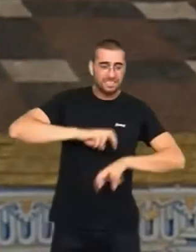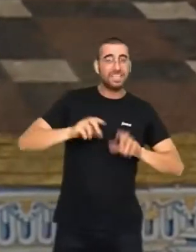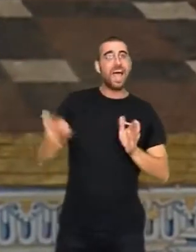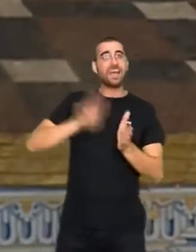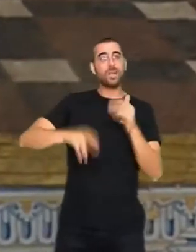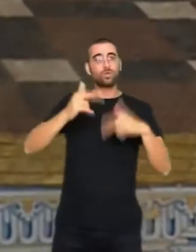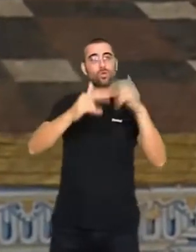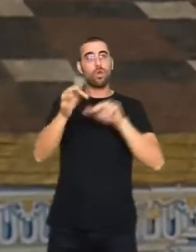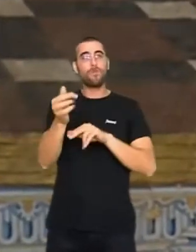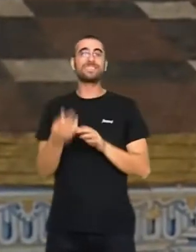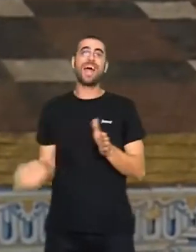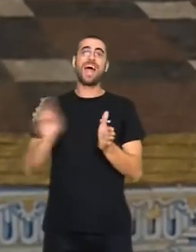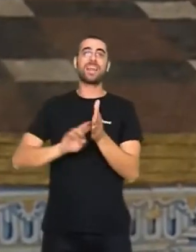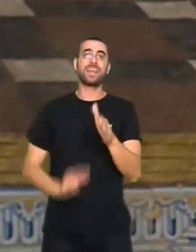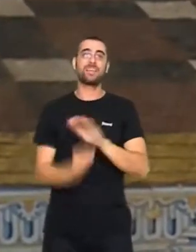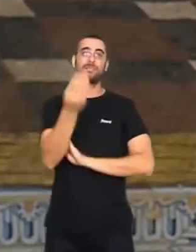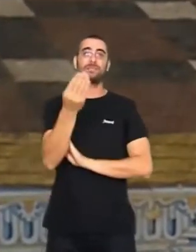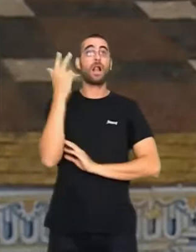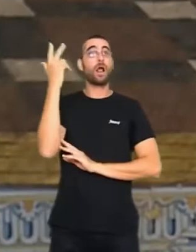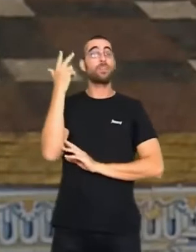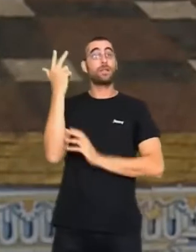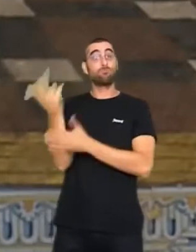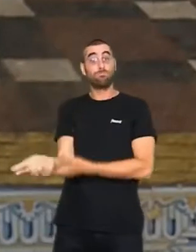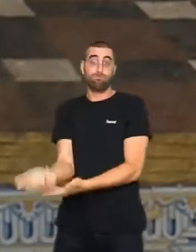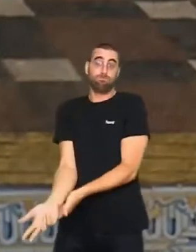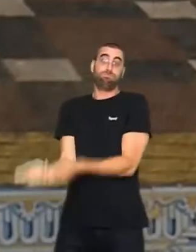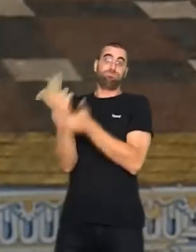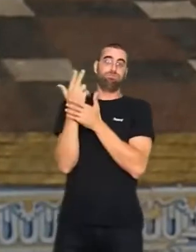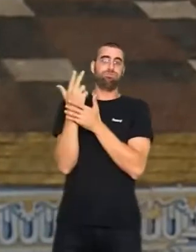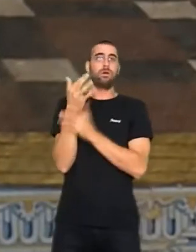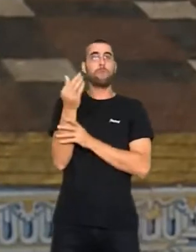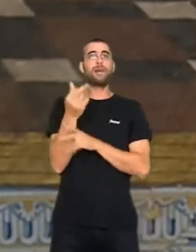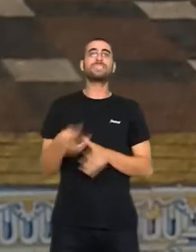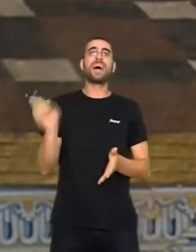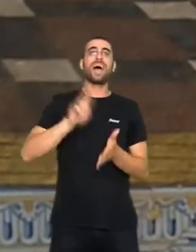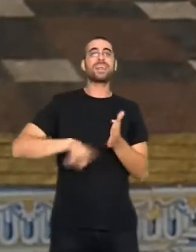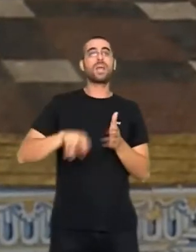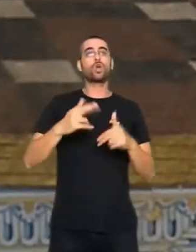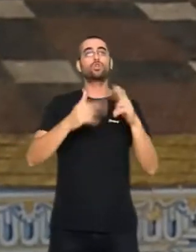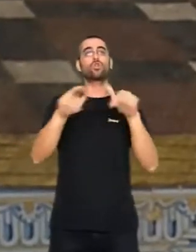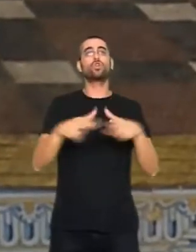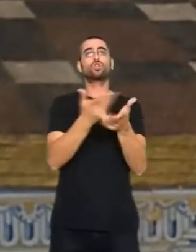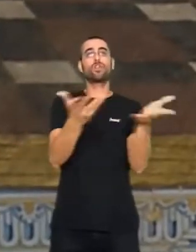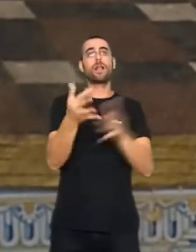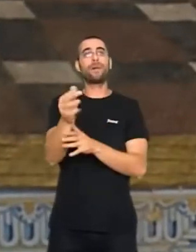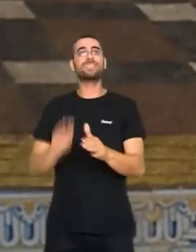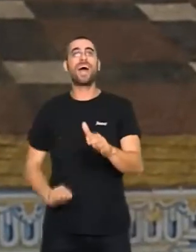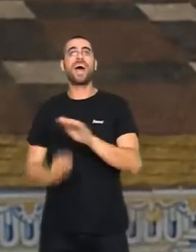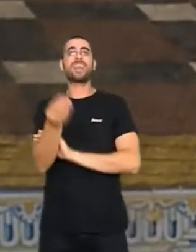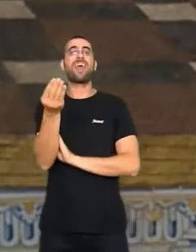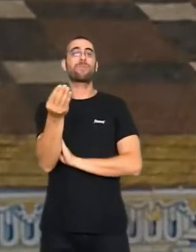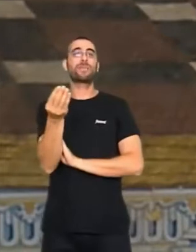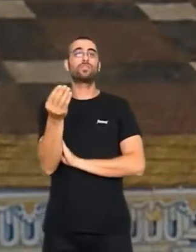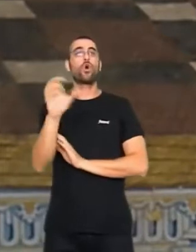renaixement. La reparació dels drets perduts, la reconstrucció social i econòmica i el renaixement de la comunitat